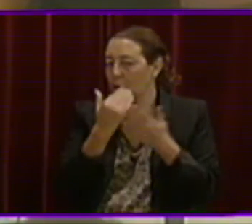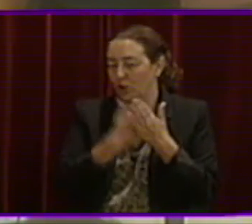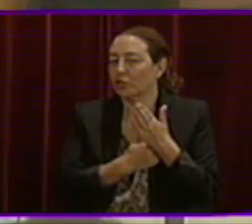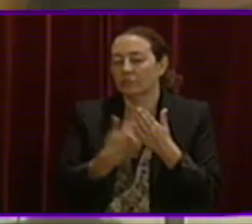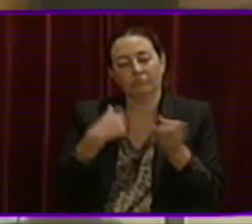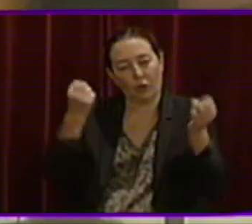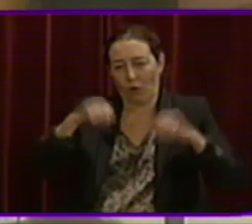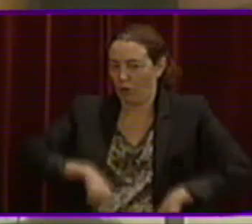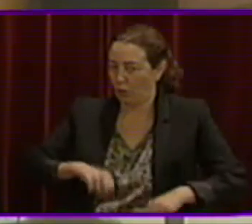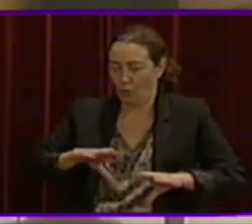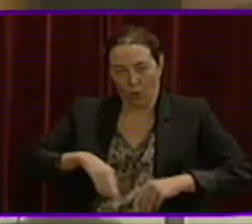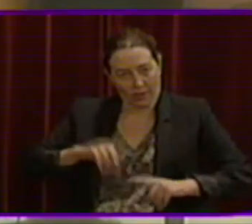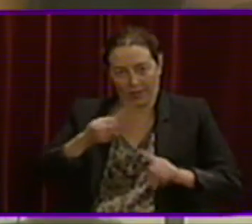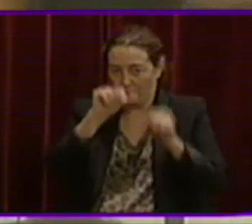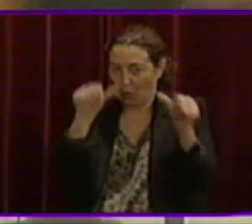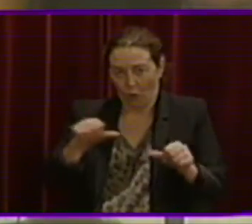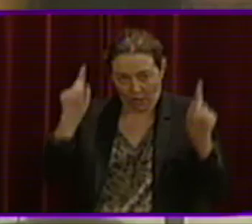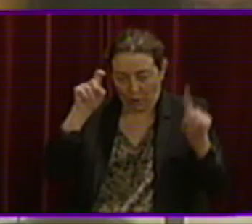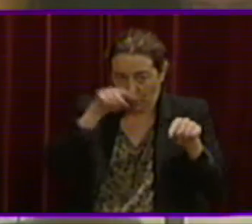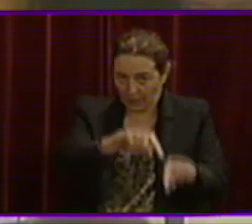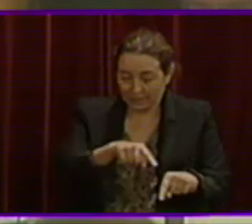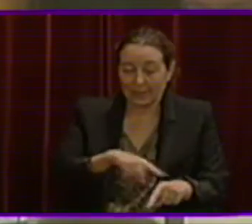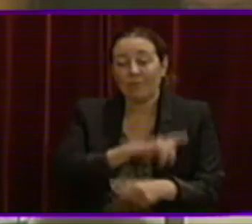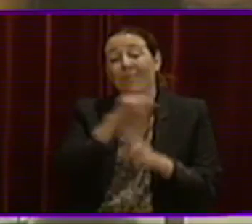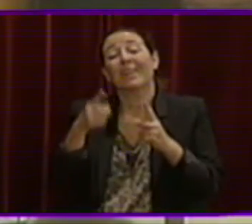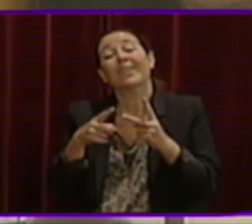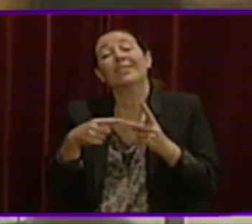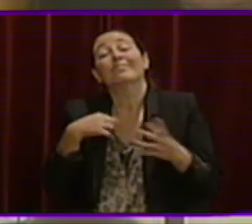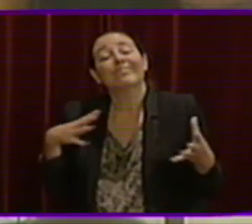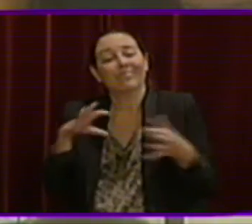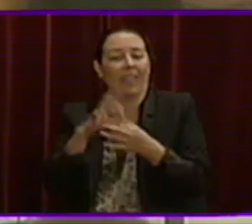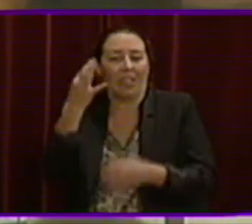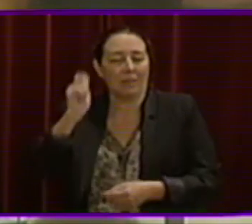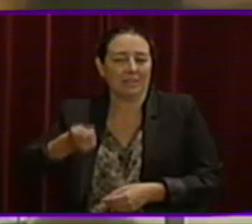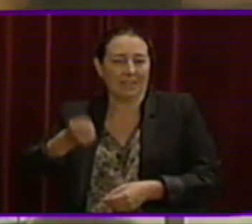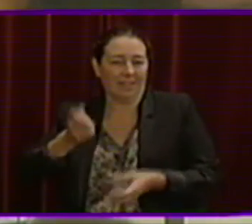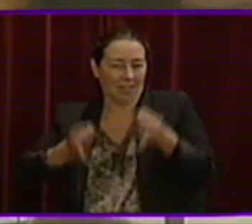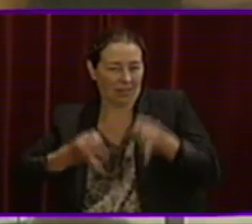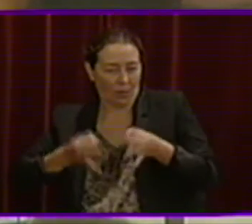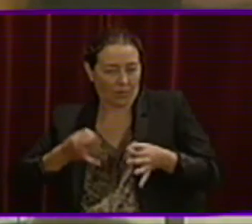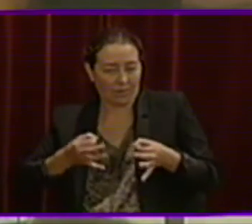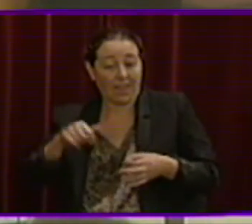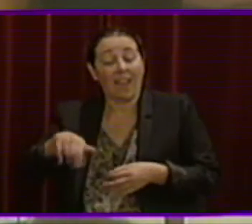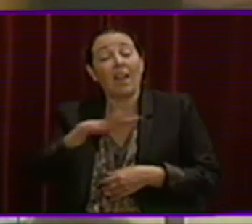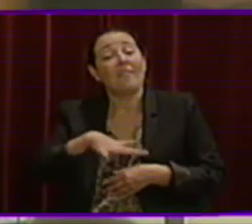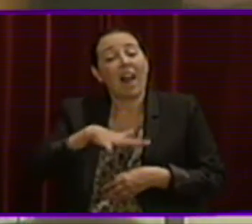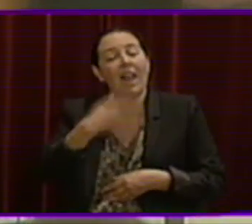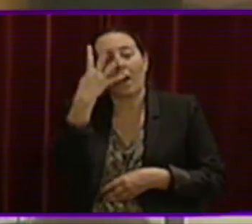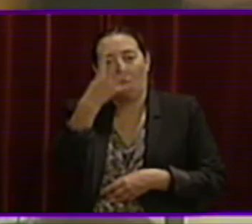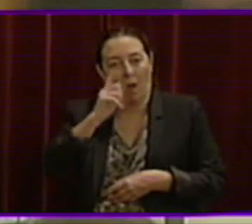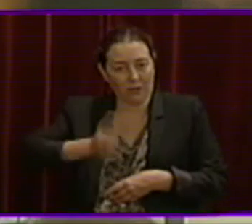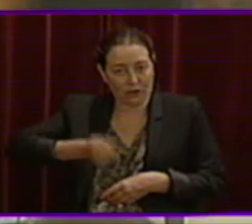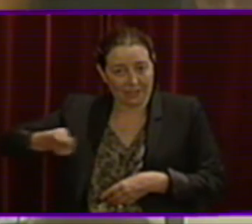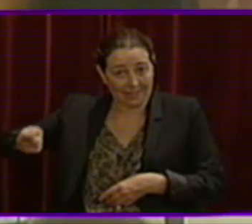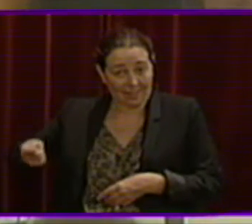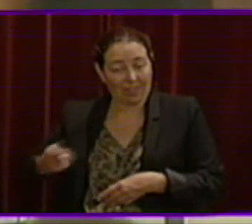aquest model educatiu, però també tenim clar que nosaltres ens hem d'apoyar a les sentències judicials. I aquí les deia, bé, ja heu quatre sentències judicials que